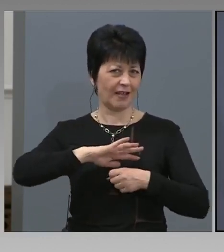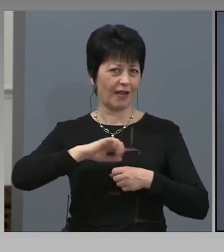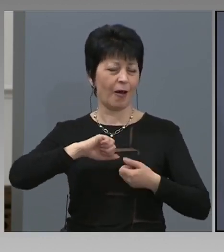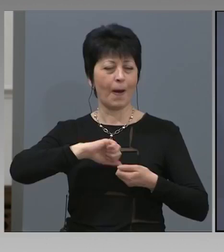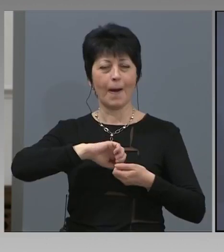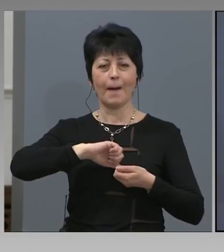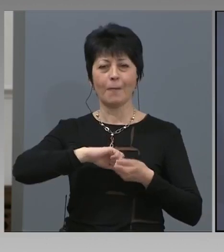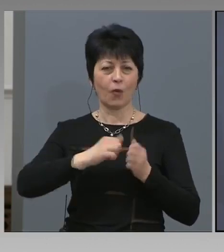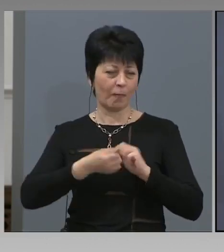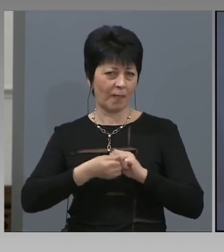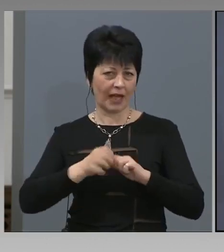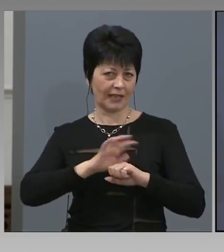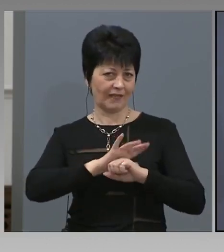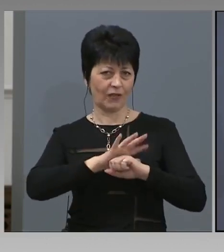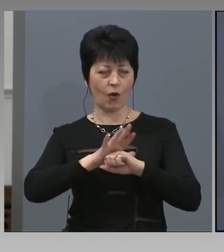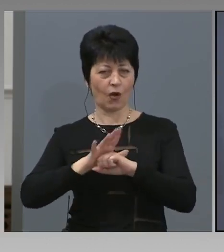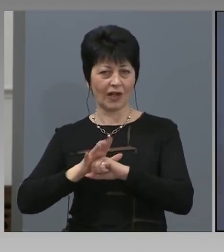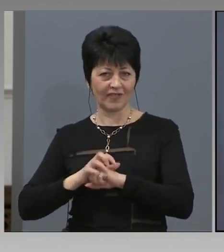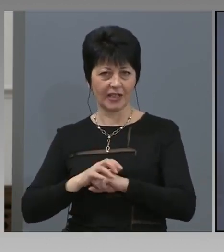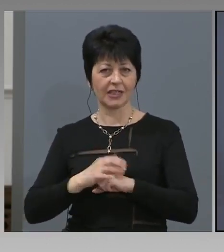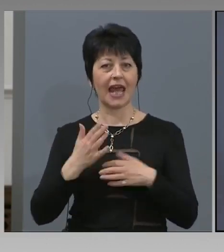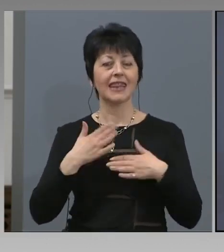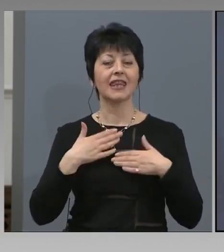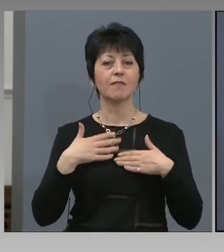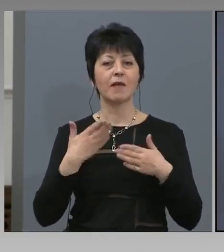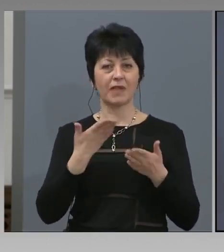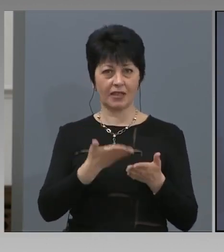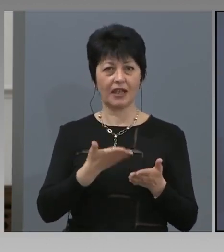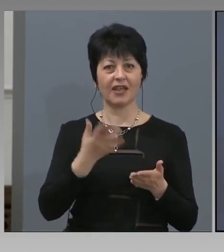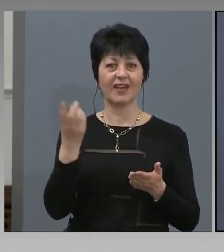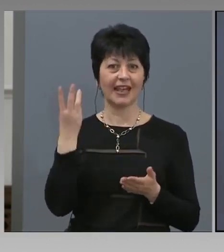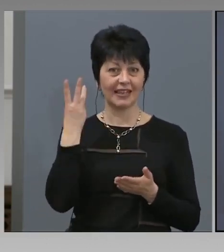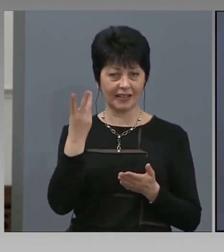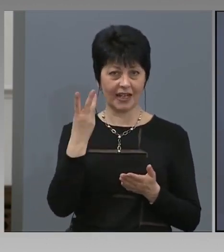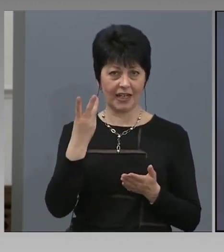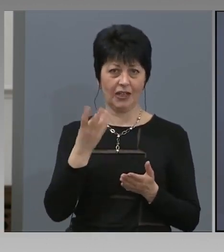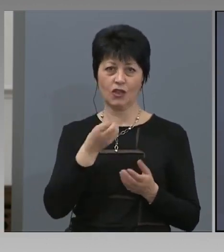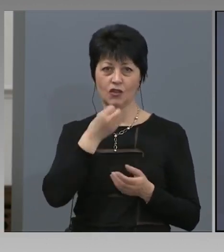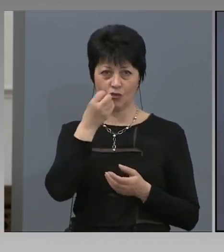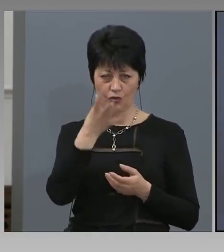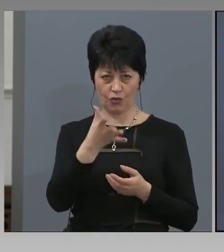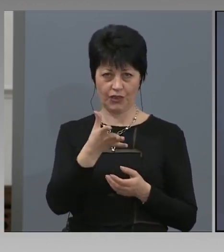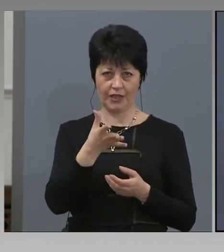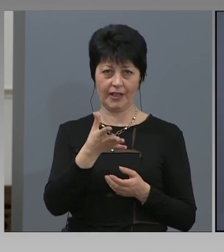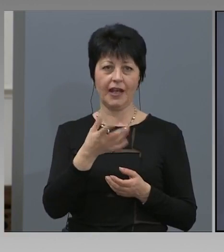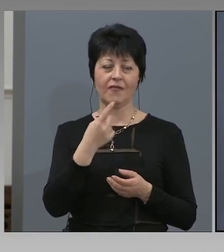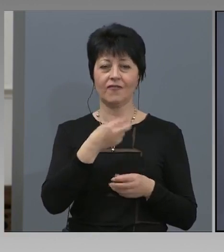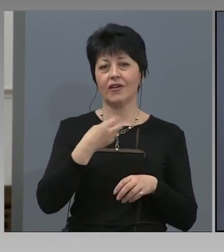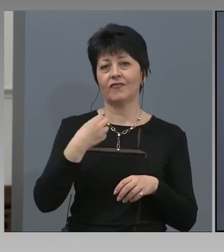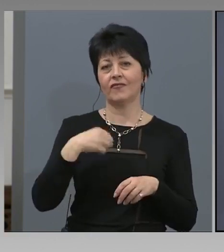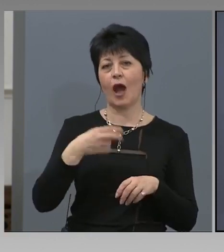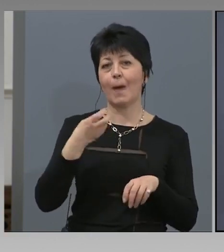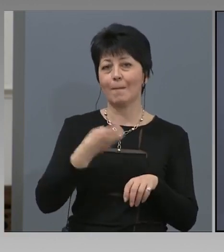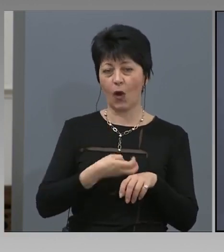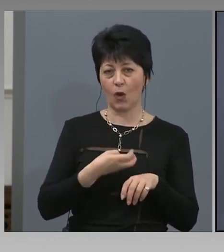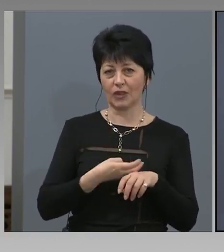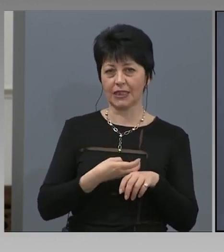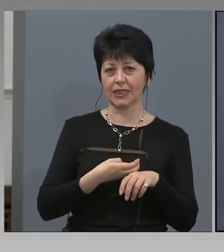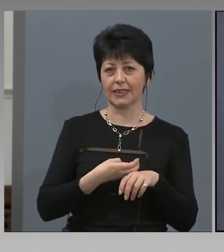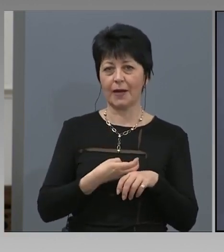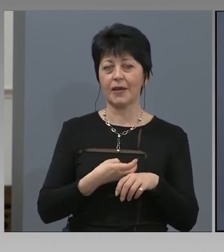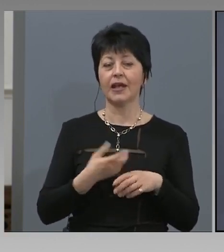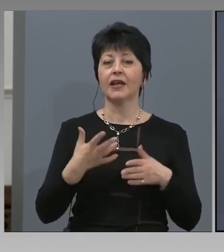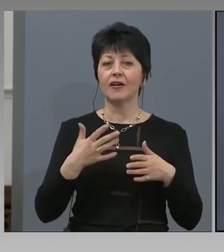доказани три такива случая в МЕВЕР-я балница. В момента тече проучване, което е към хиляда души. Хиляда